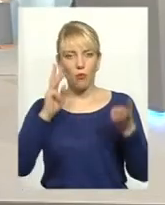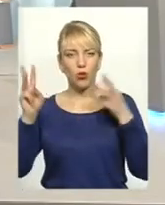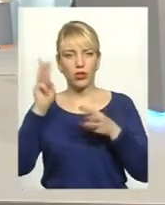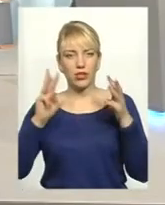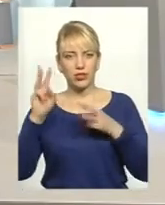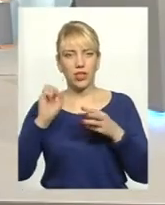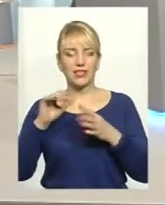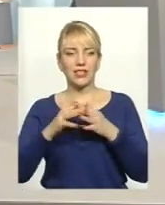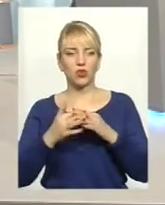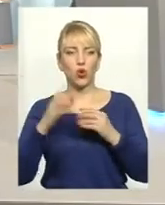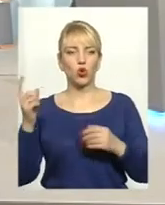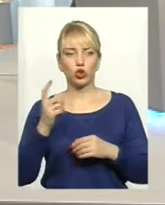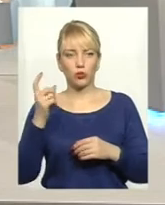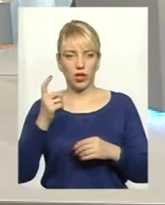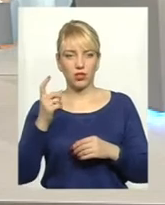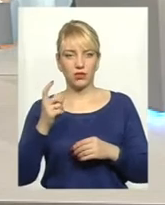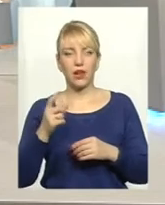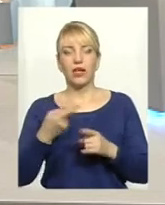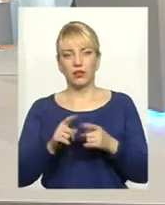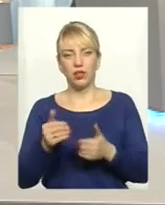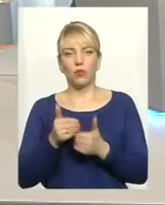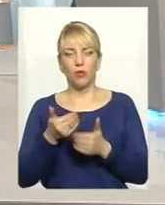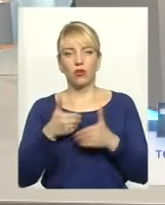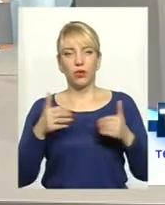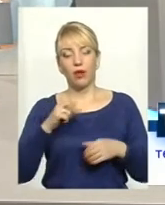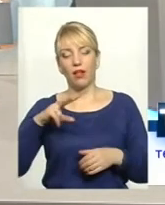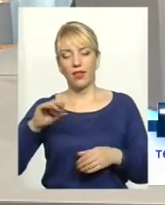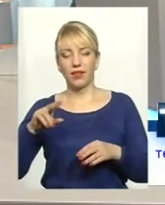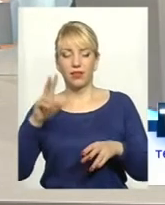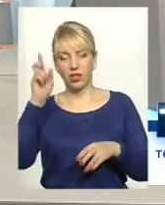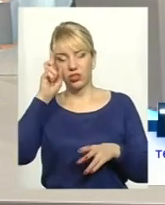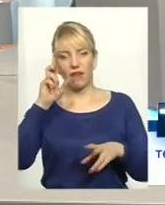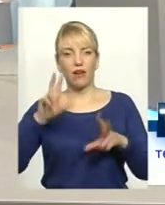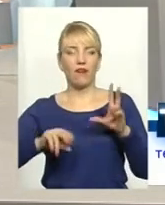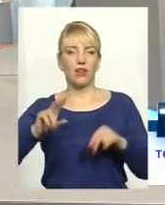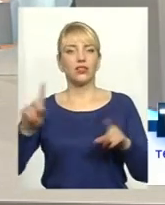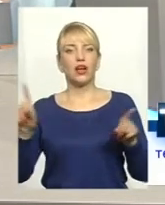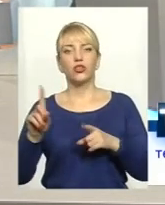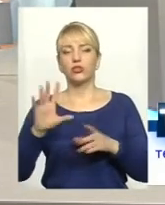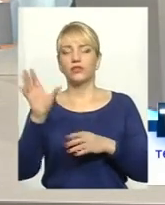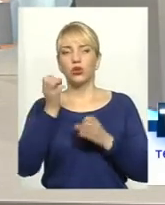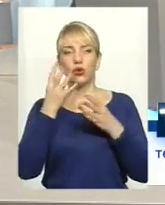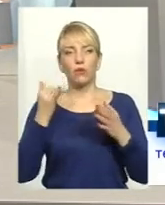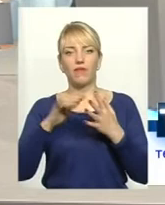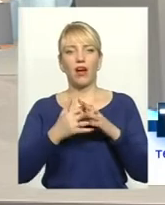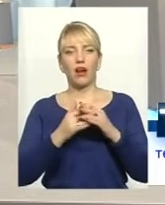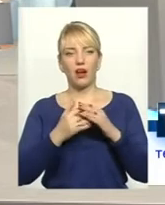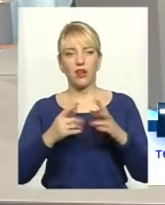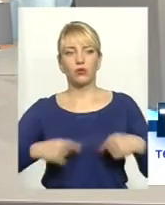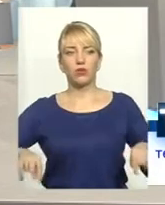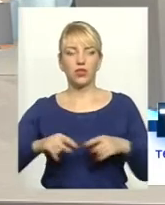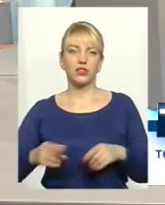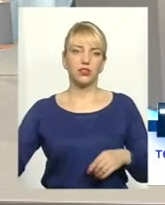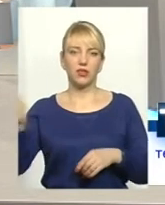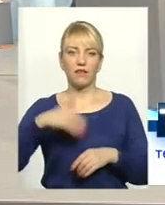господарства. Чи ми, власне, трошки помагали нам. Але держава вважає, що це добре в аграрному секторі, давайте ми їх ведемо,